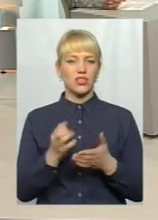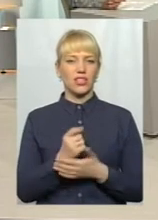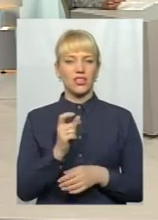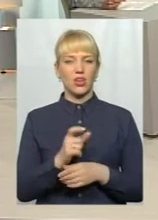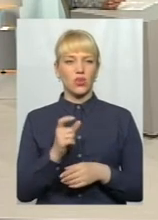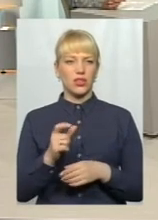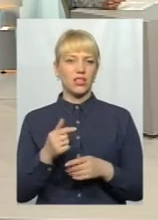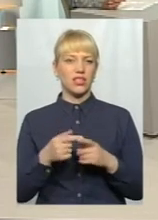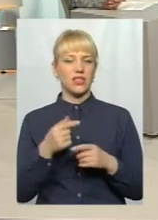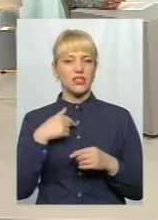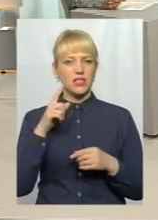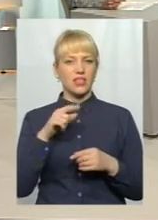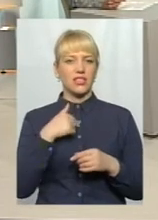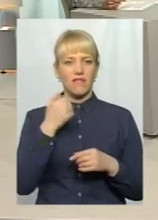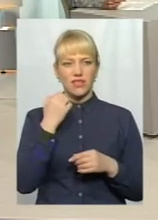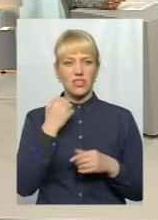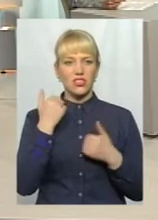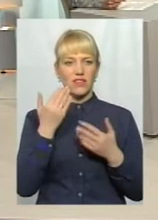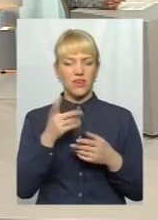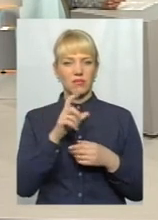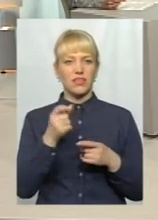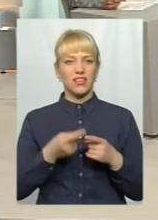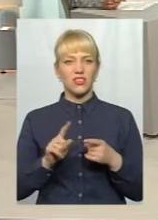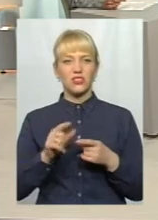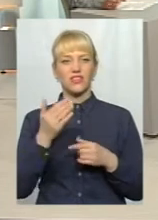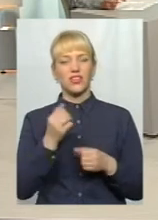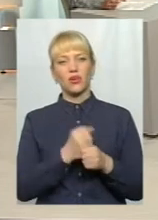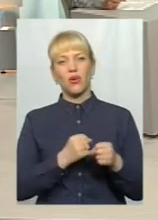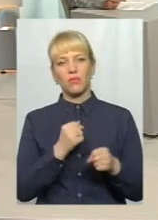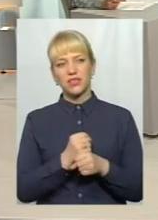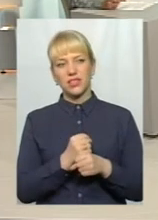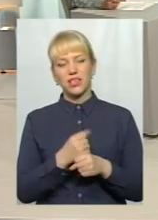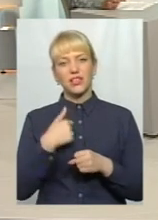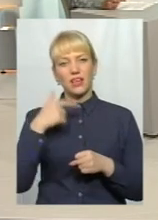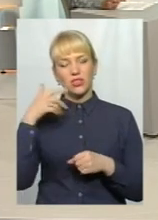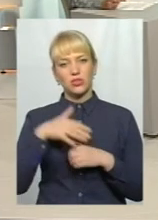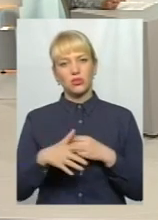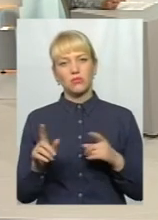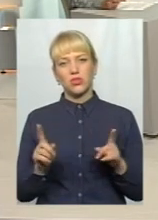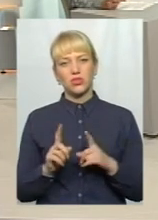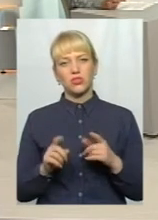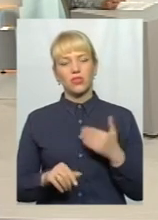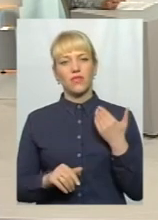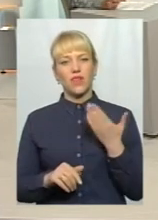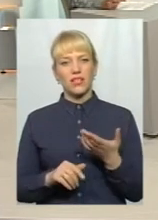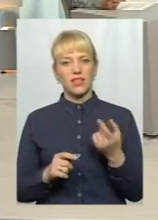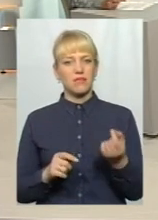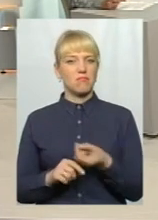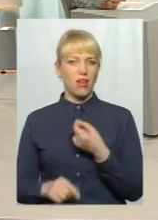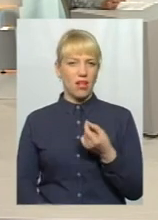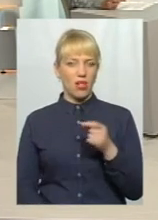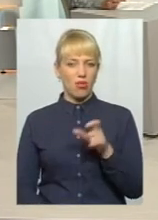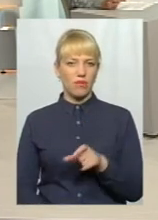І знаєте, я дуже вдячний вам за те, що ви це робите. Я розумію, що вас – це дуже маленька криста.